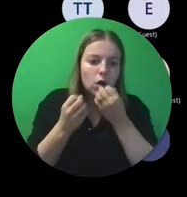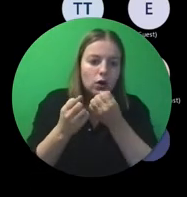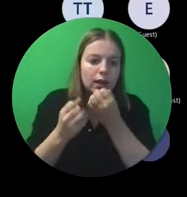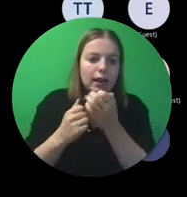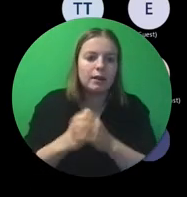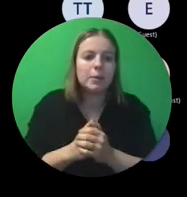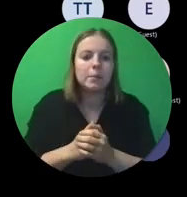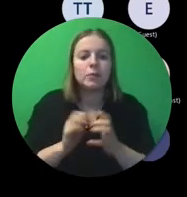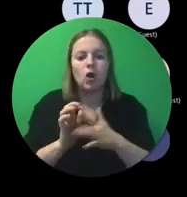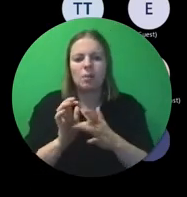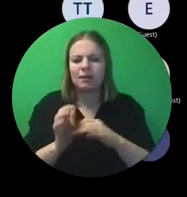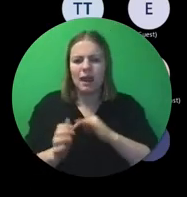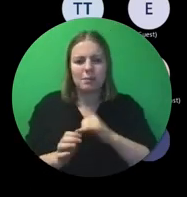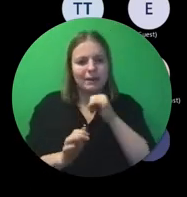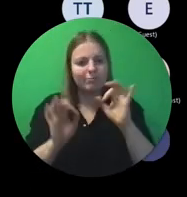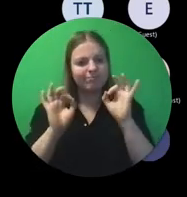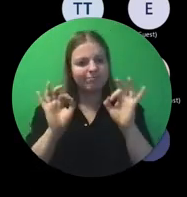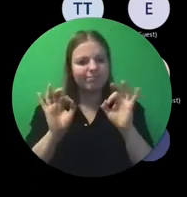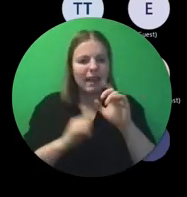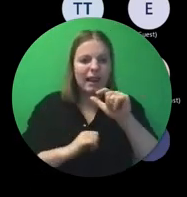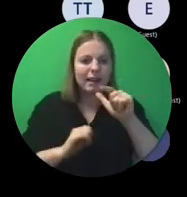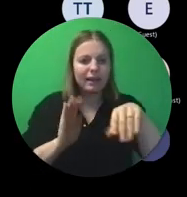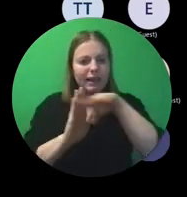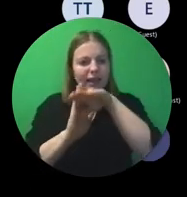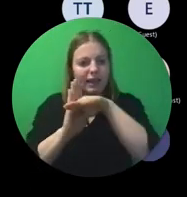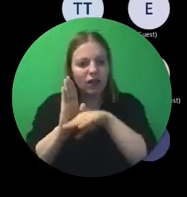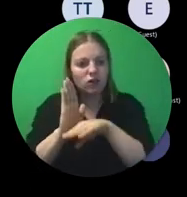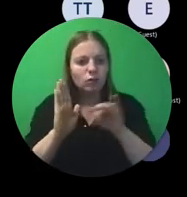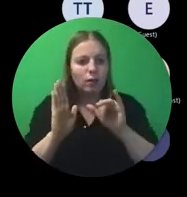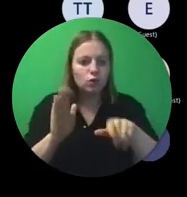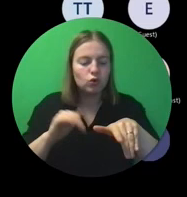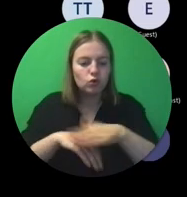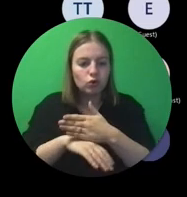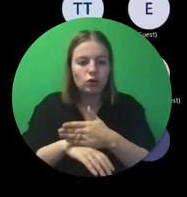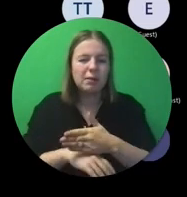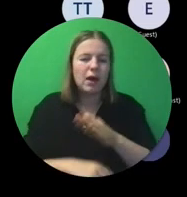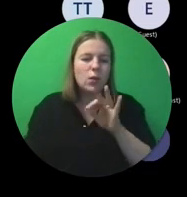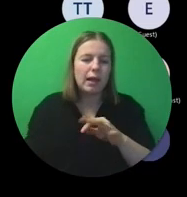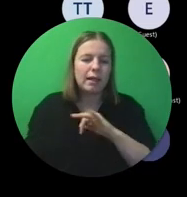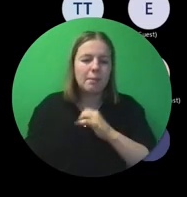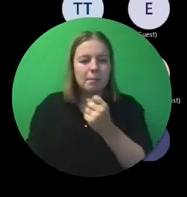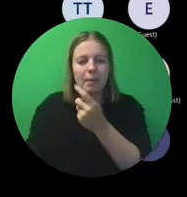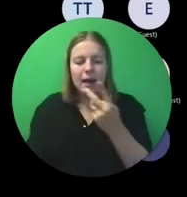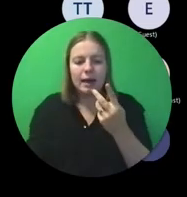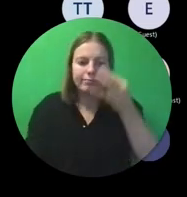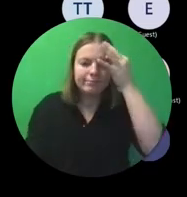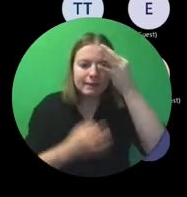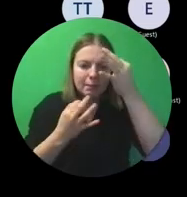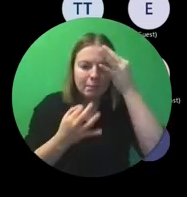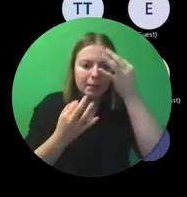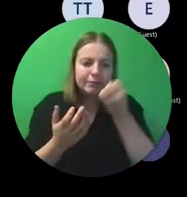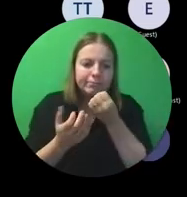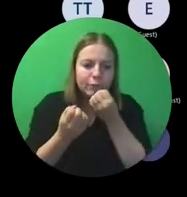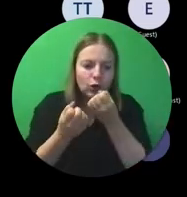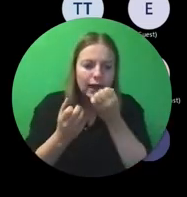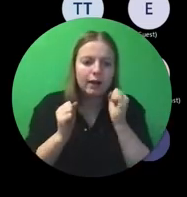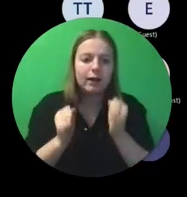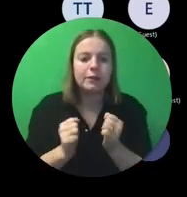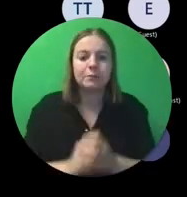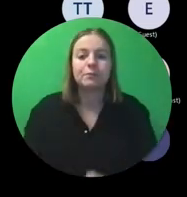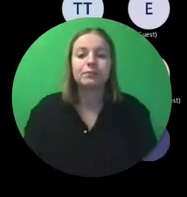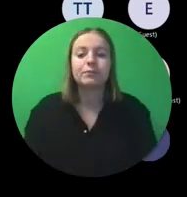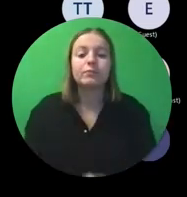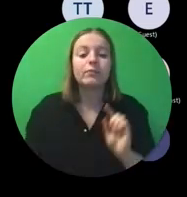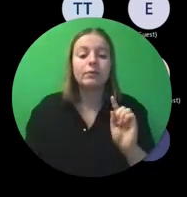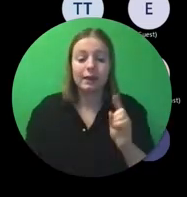zijn daar niet direct letterlijke regels over altijd, er zijn wel een aantal dingen die we kunnen meegeven. Eerst over